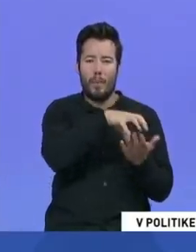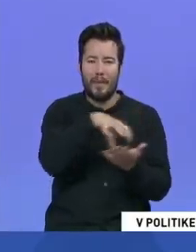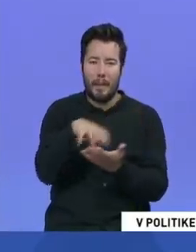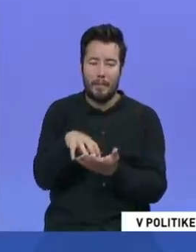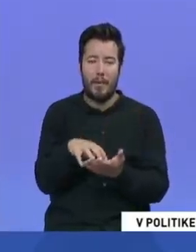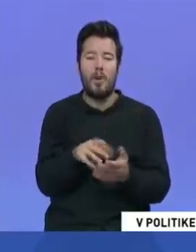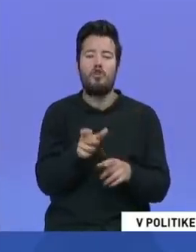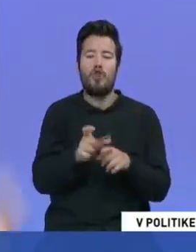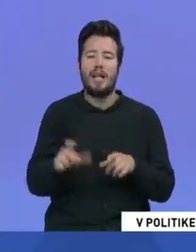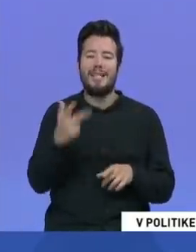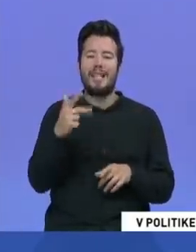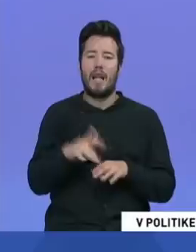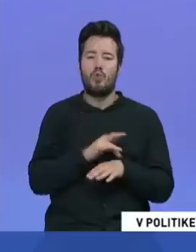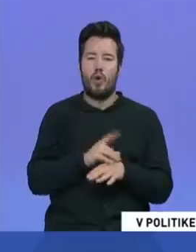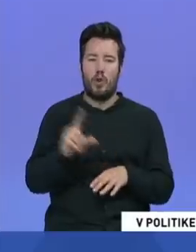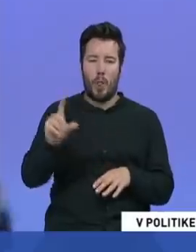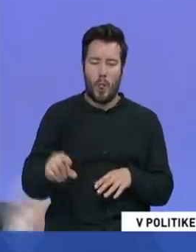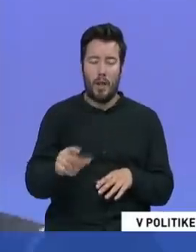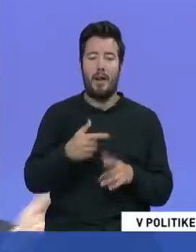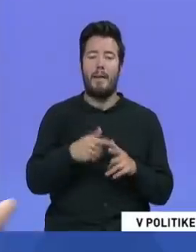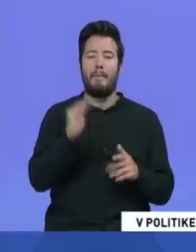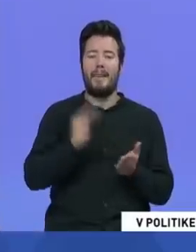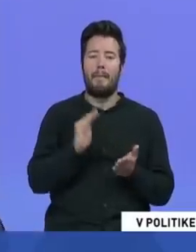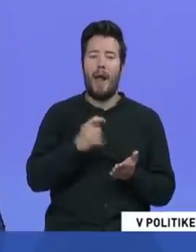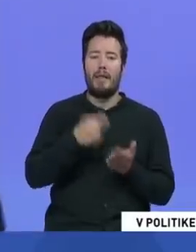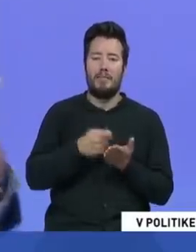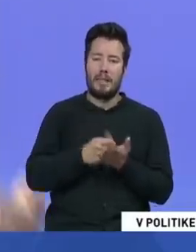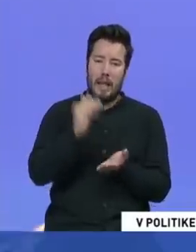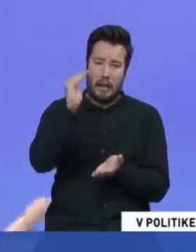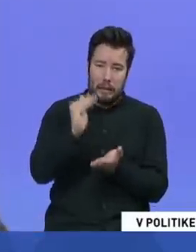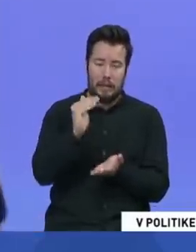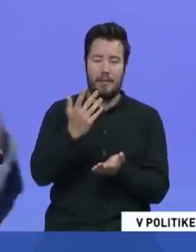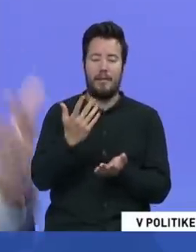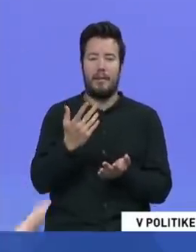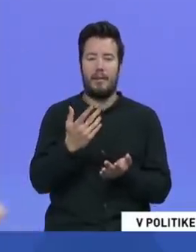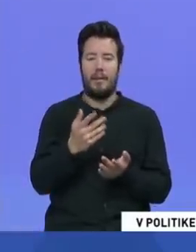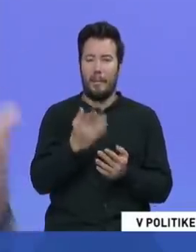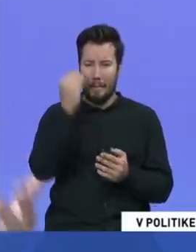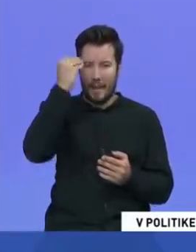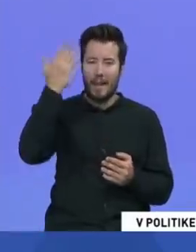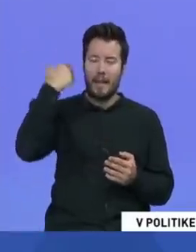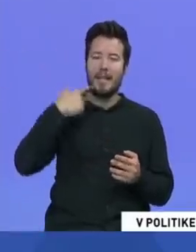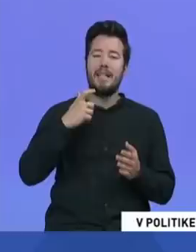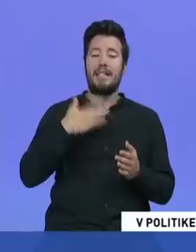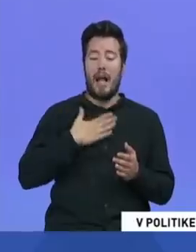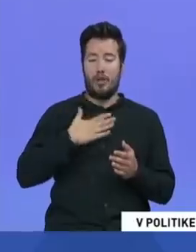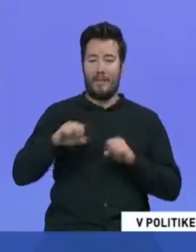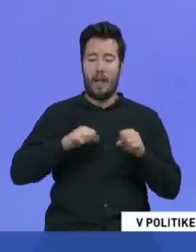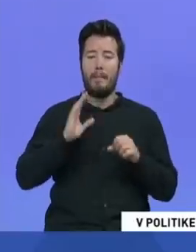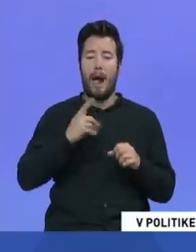časť 13 dôchodkov, oberá ich o minimálnom vzdú, tak je to, keď za nás mal platiť automat 60 %